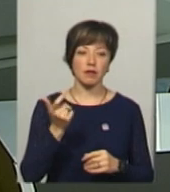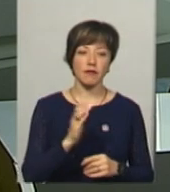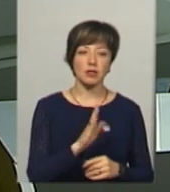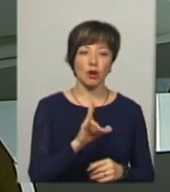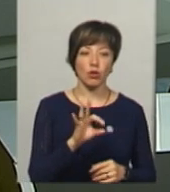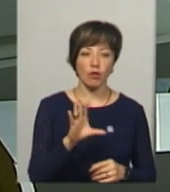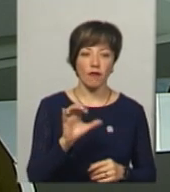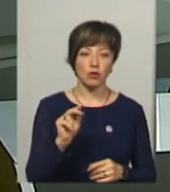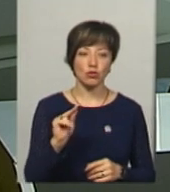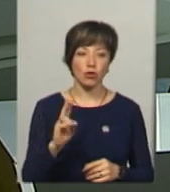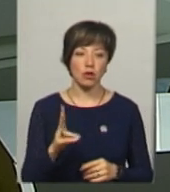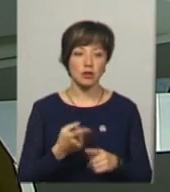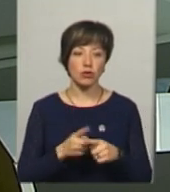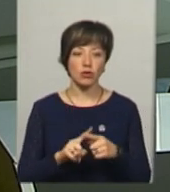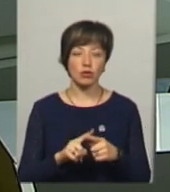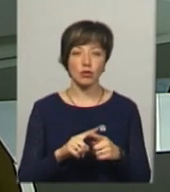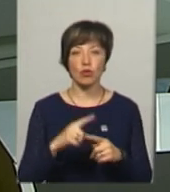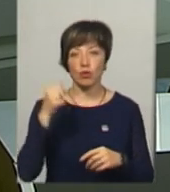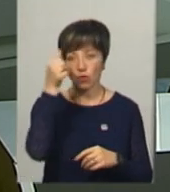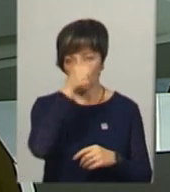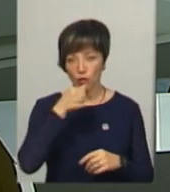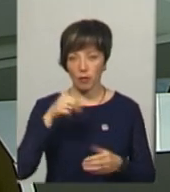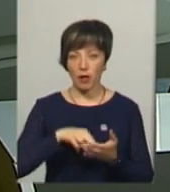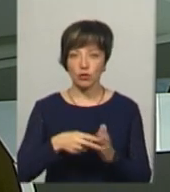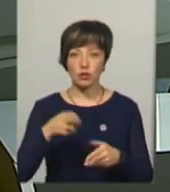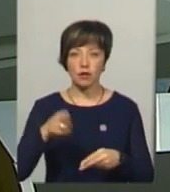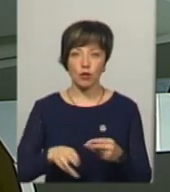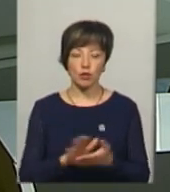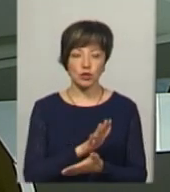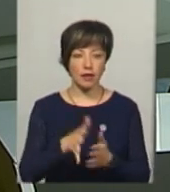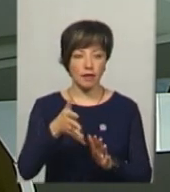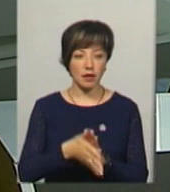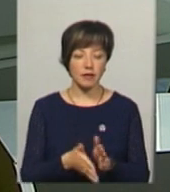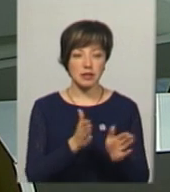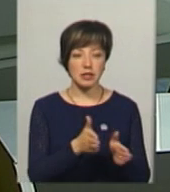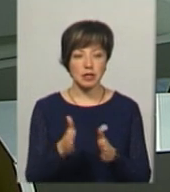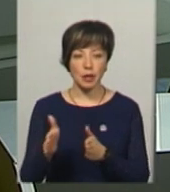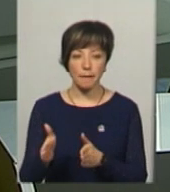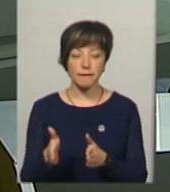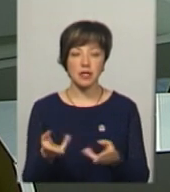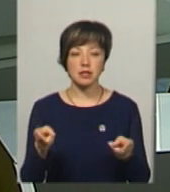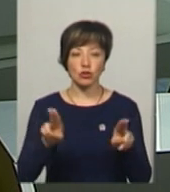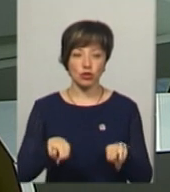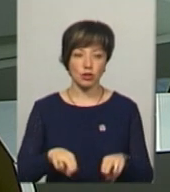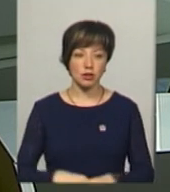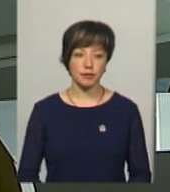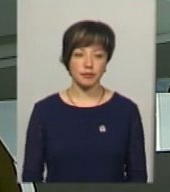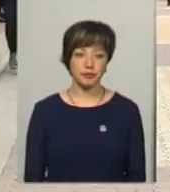Василь Новачок. За його словами, цього року планують завершити прочистку ливневих систем на тих ділянках, які залишилися.